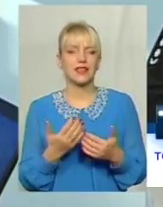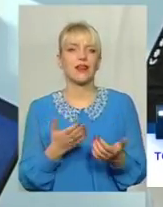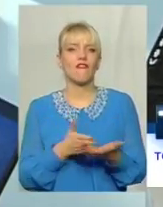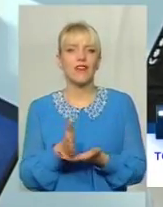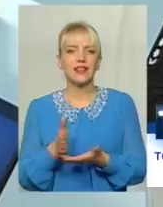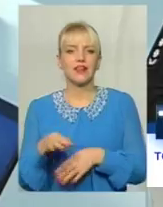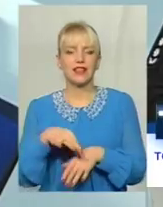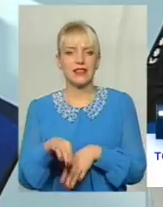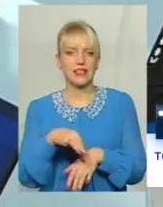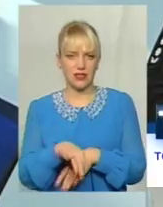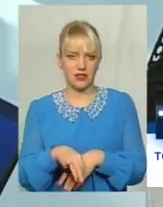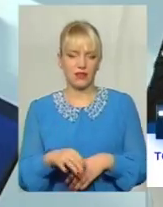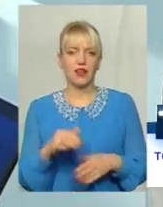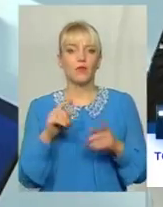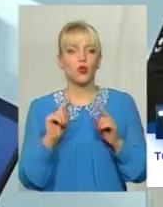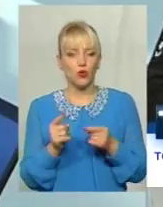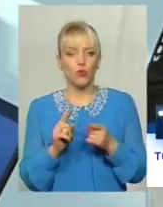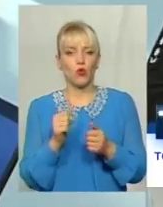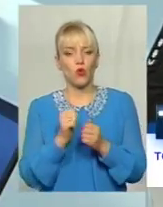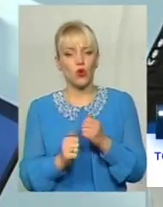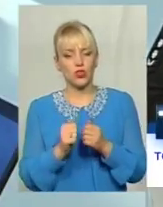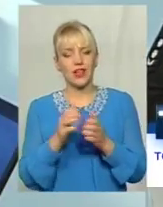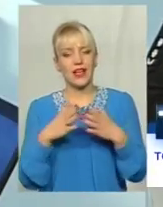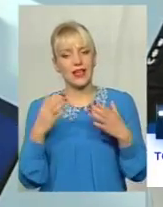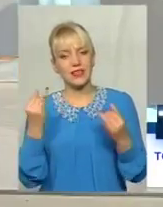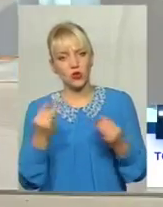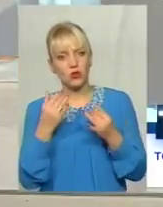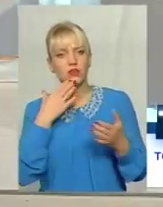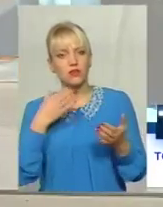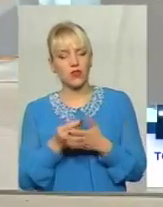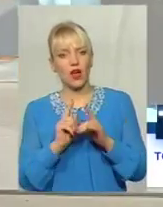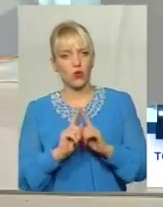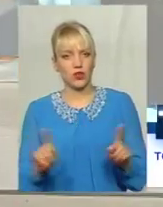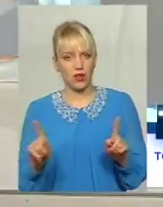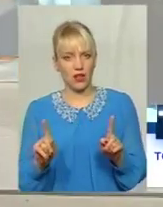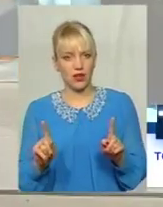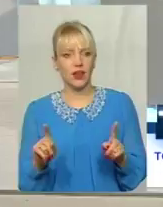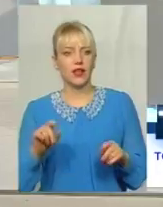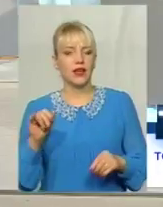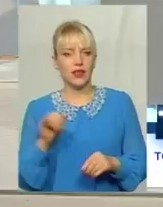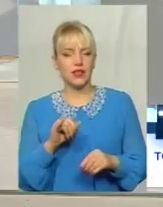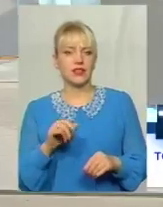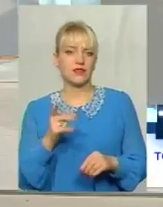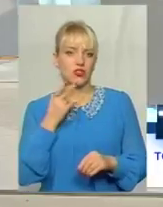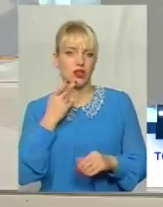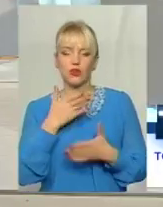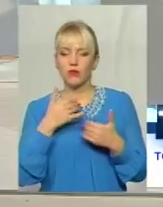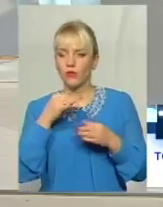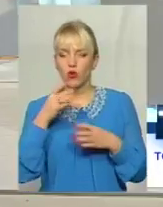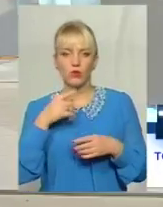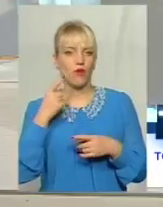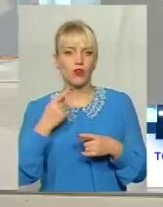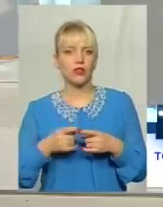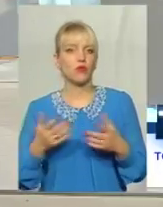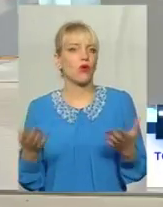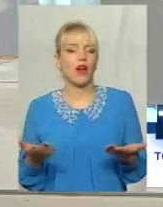і кожна історія є своя Унікальна Унікальна І, звичайно, ми не можемо говорити про